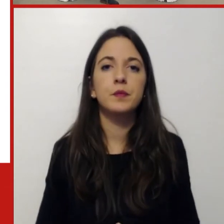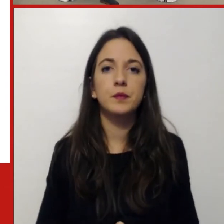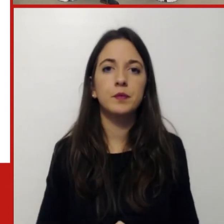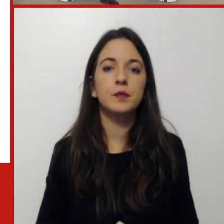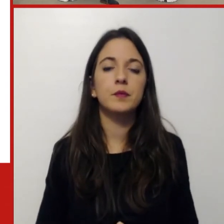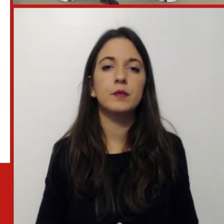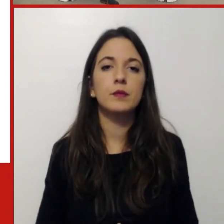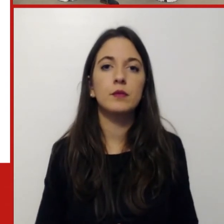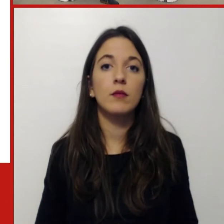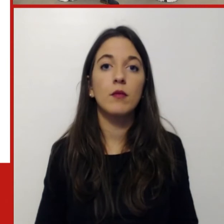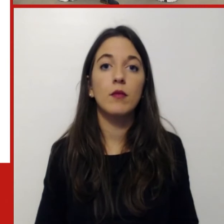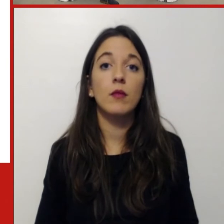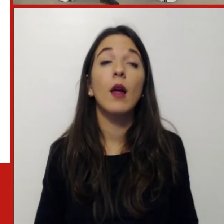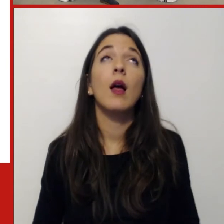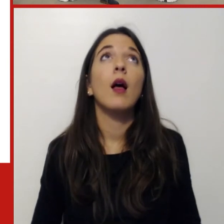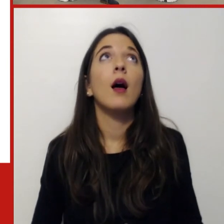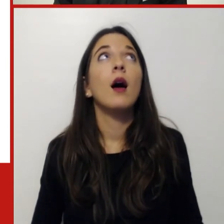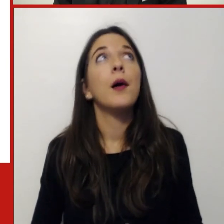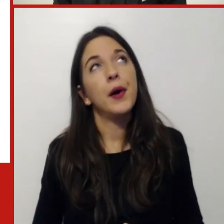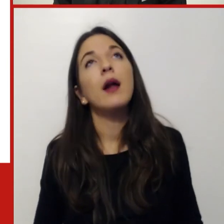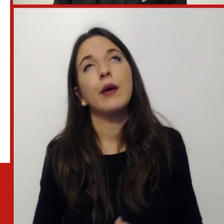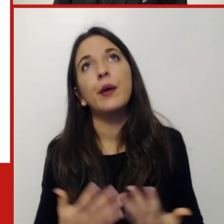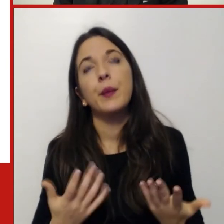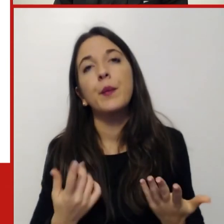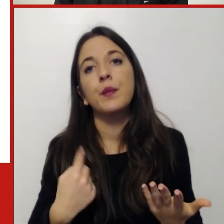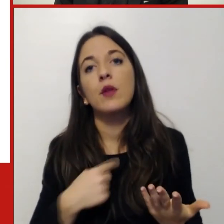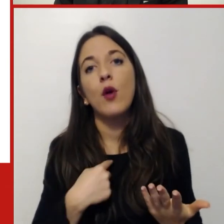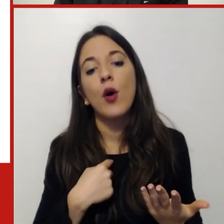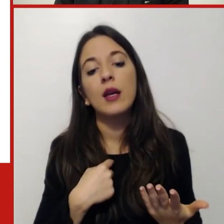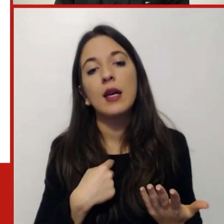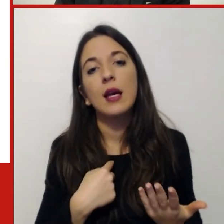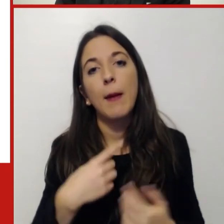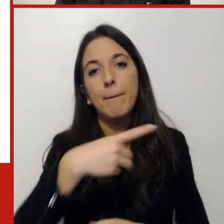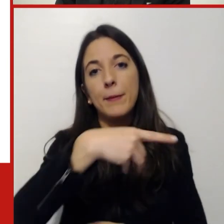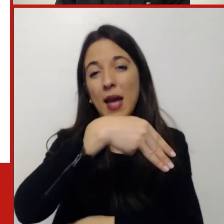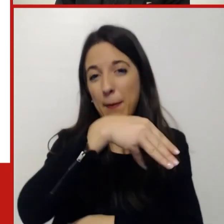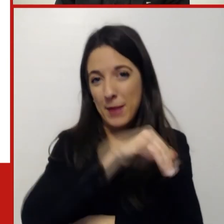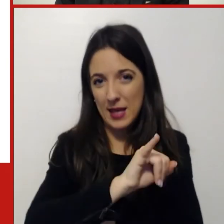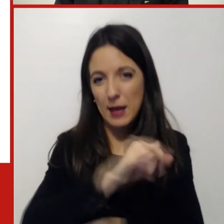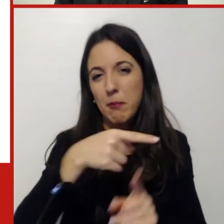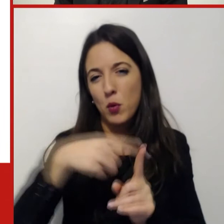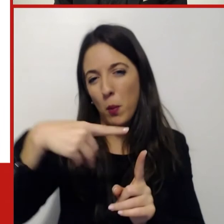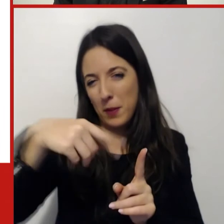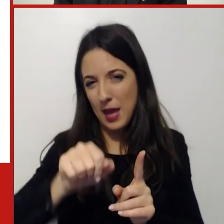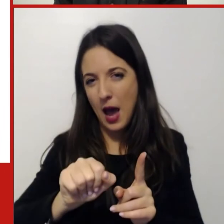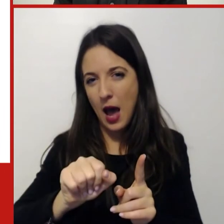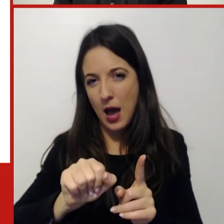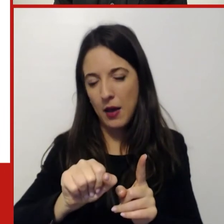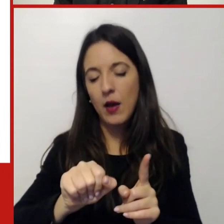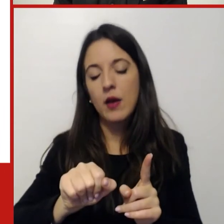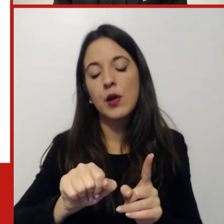il fatto che la nostra piccola media impresa e ci metterei anche la nostra pubblica amministrazione in realtà